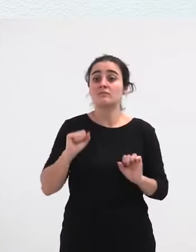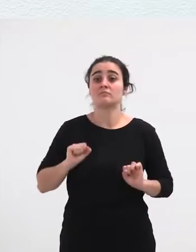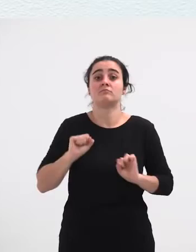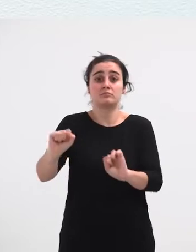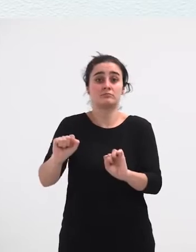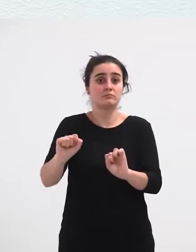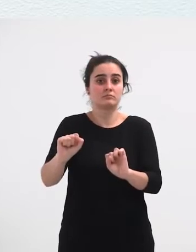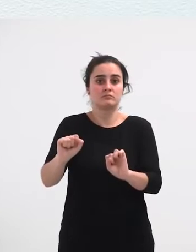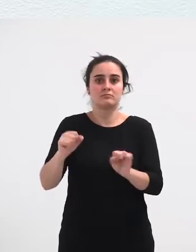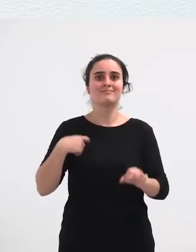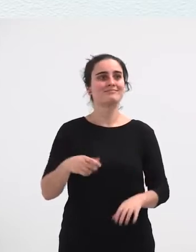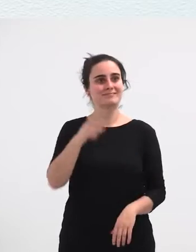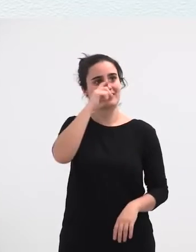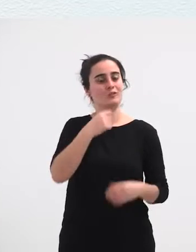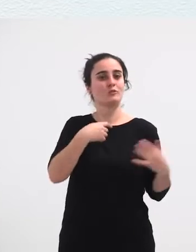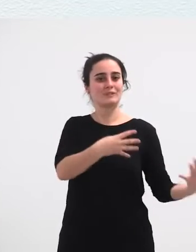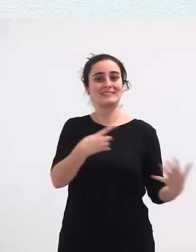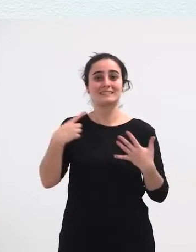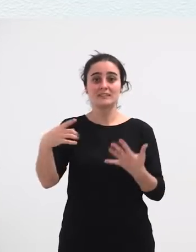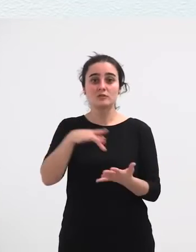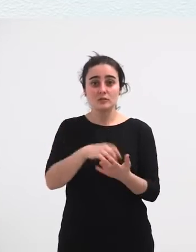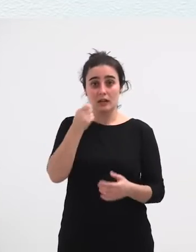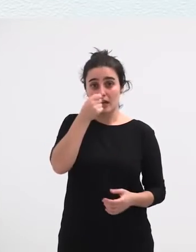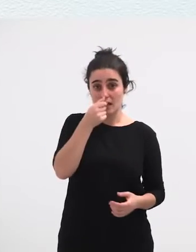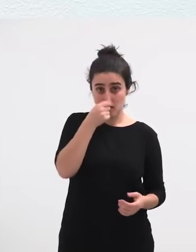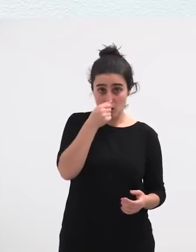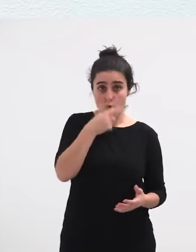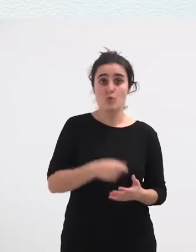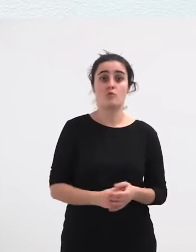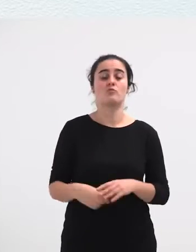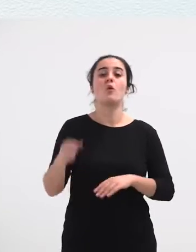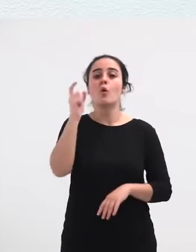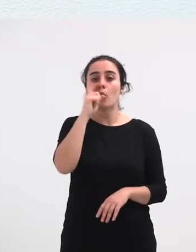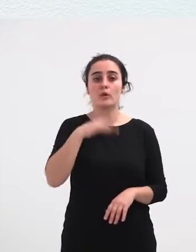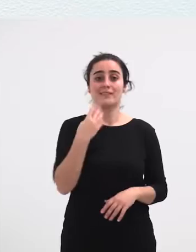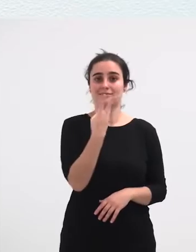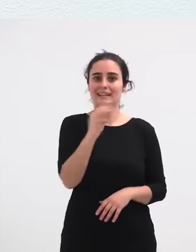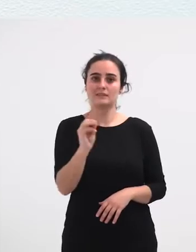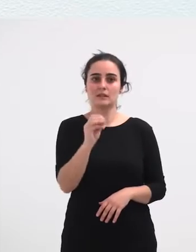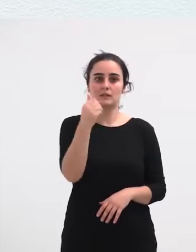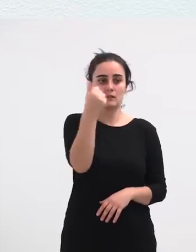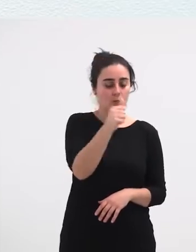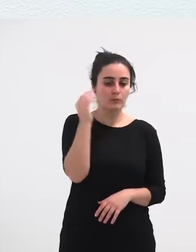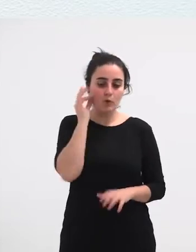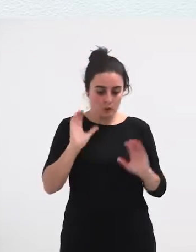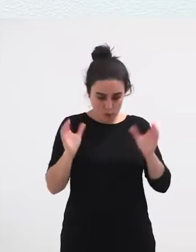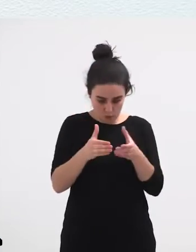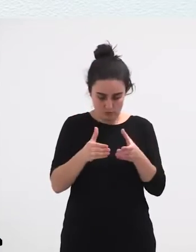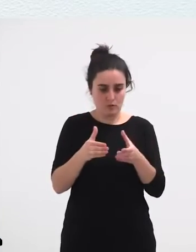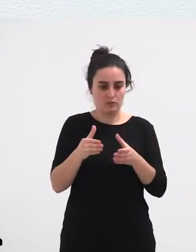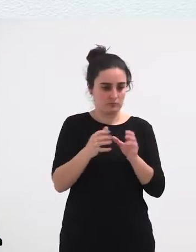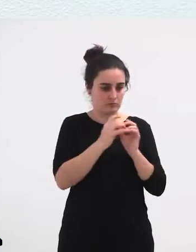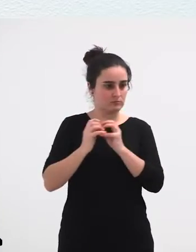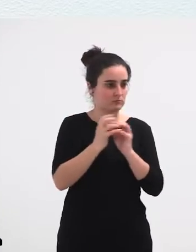Larrogeita Amaseian Irunen Kainaren Hogeita Amarrean Bizon Eta Amako Metalde Batek Erabakitzen Du